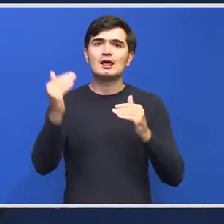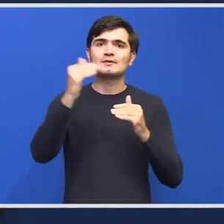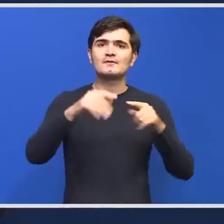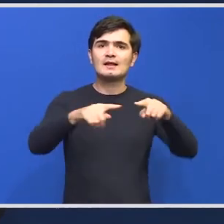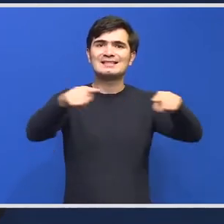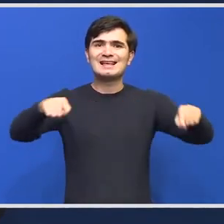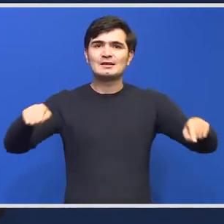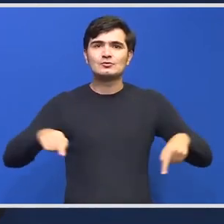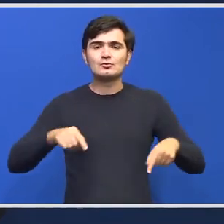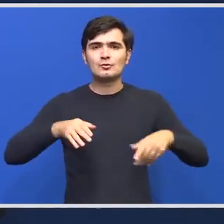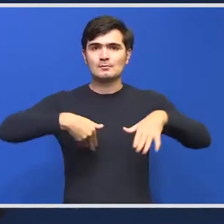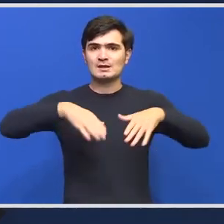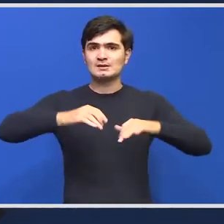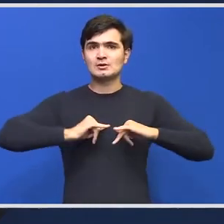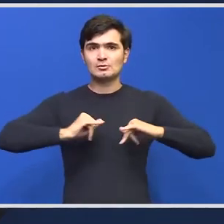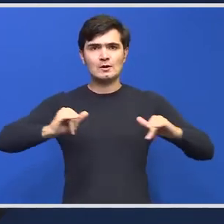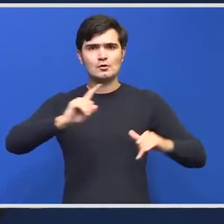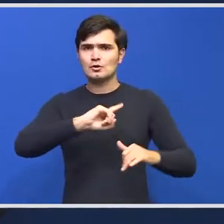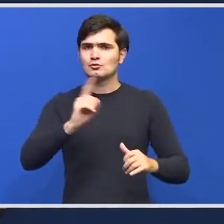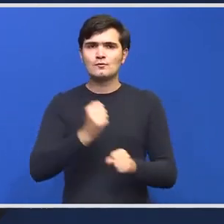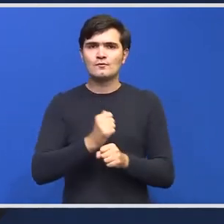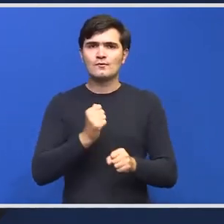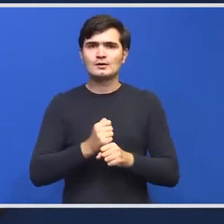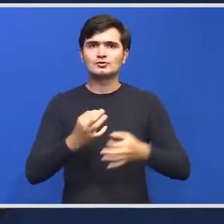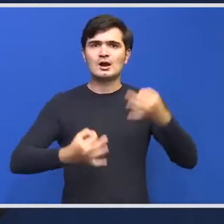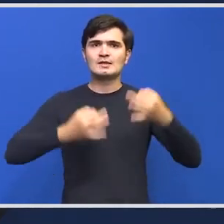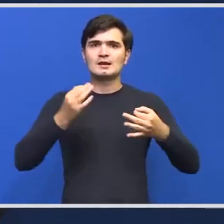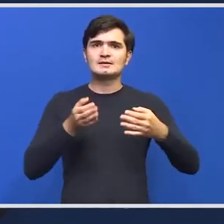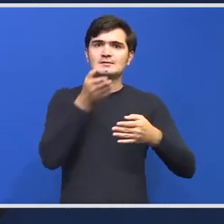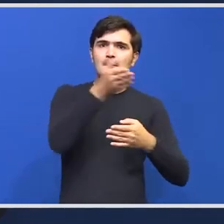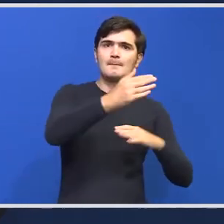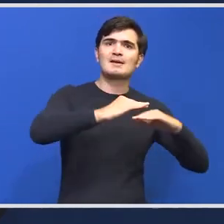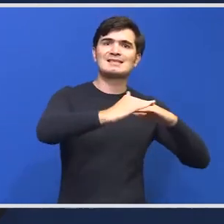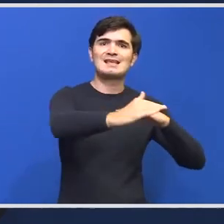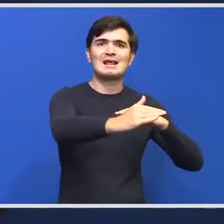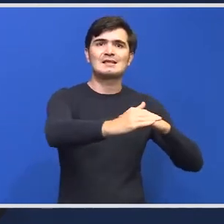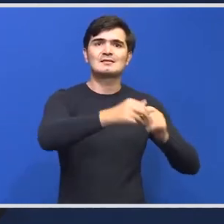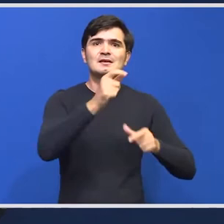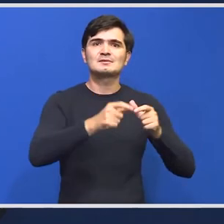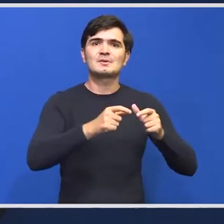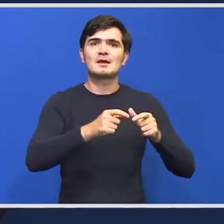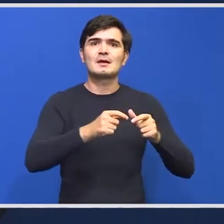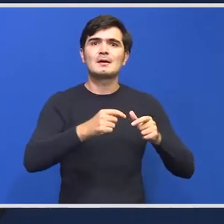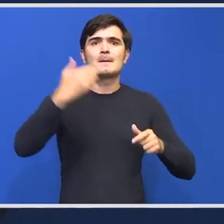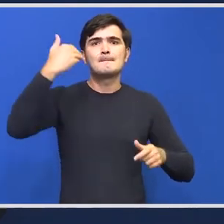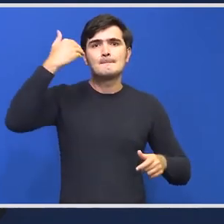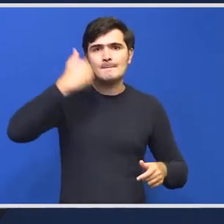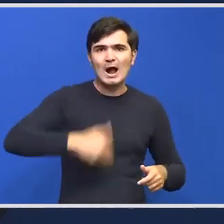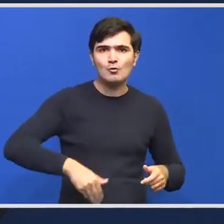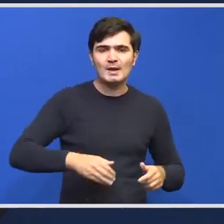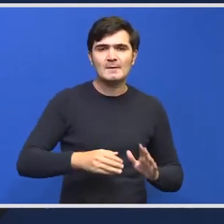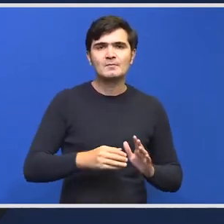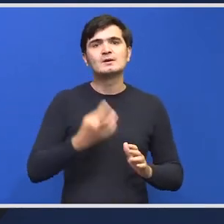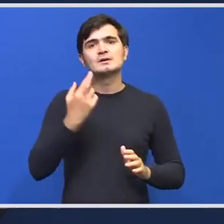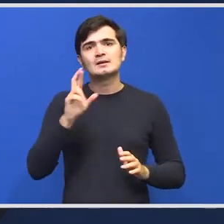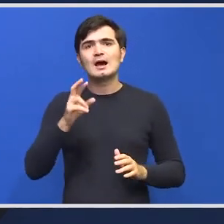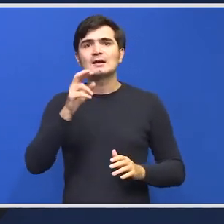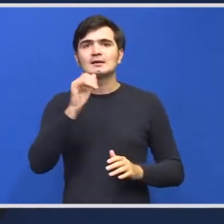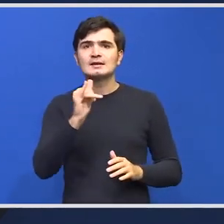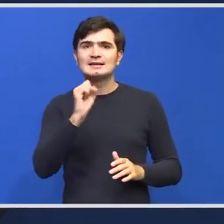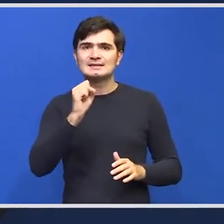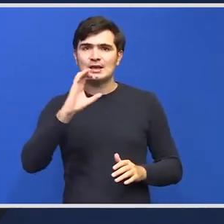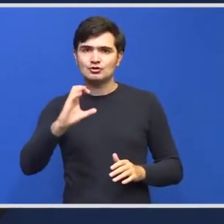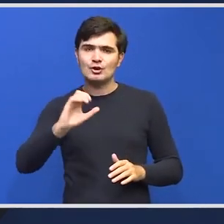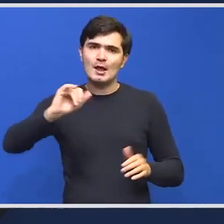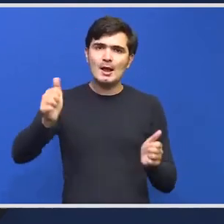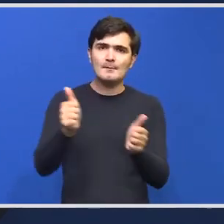Dezvoltării nu face o analiză pe teren, dacă vreți, a calamităților produse, ci ISC-ul, împreună cu cei de la